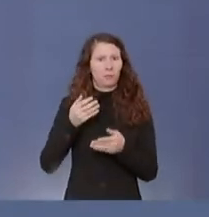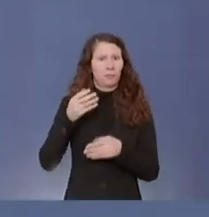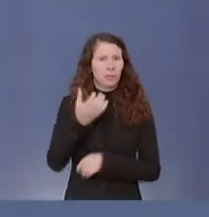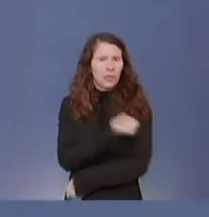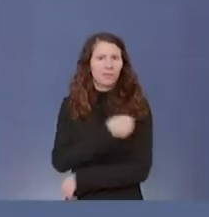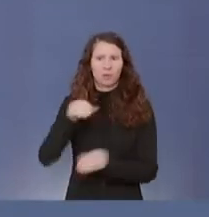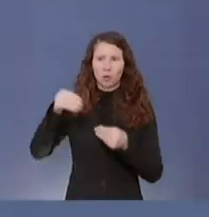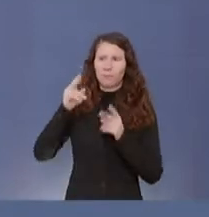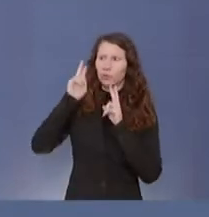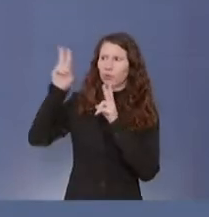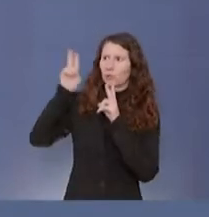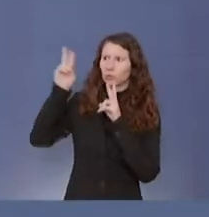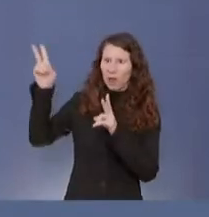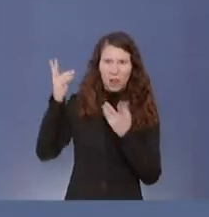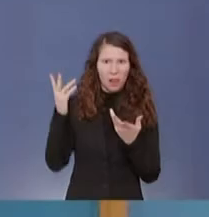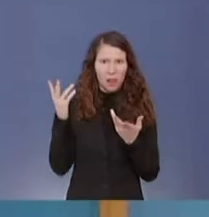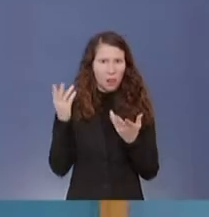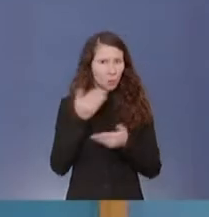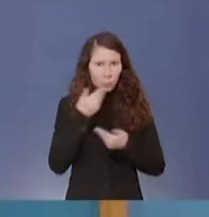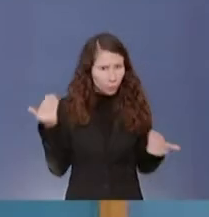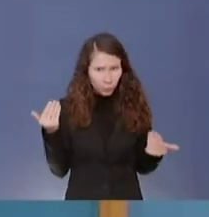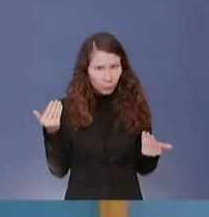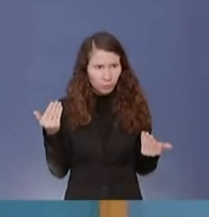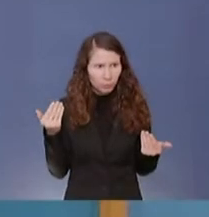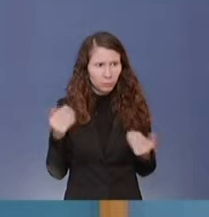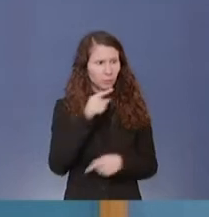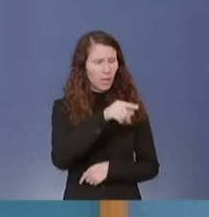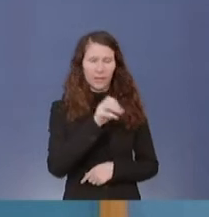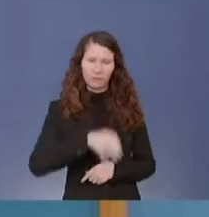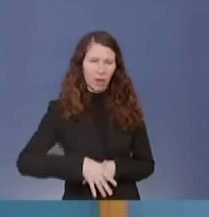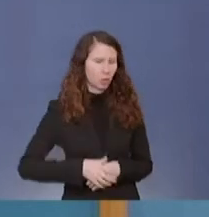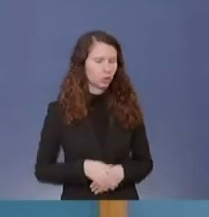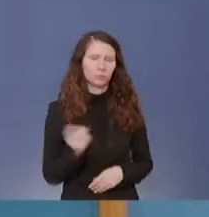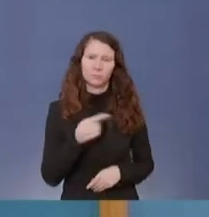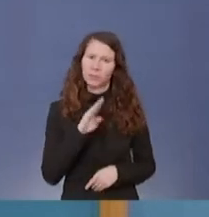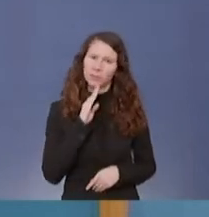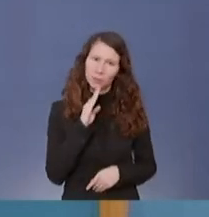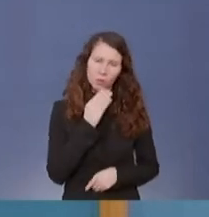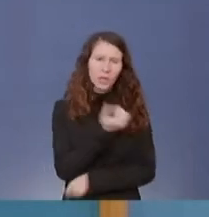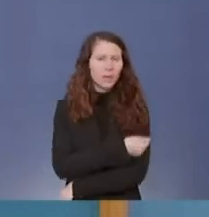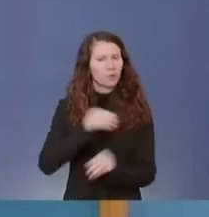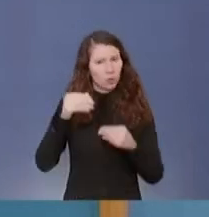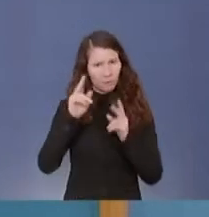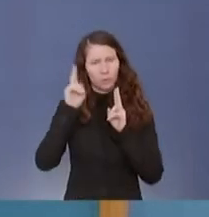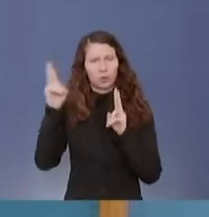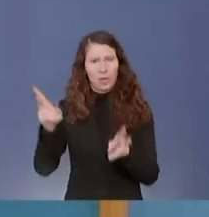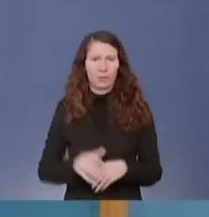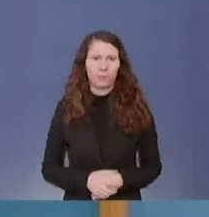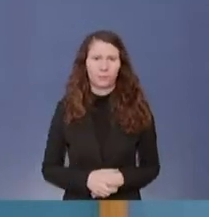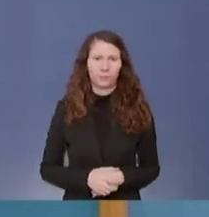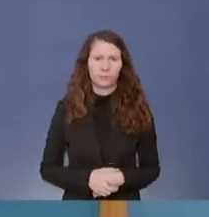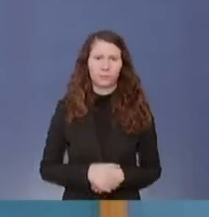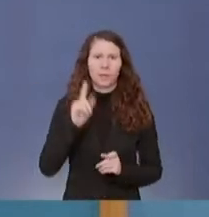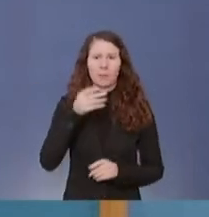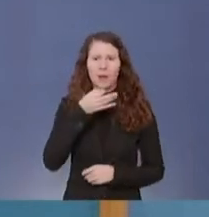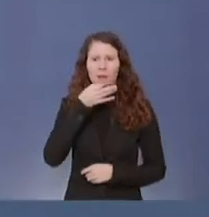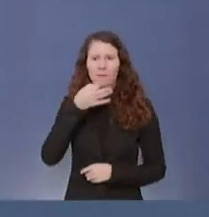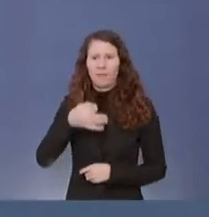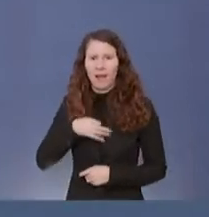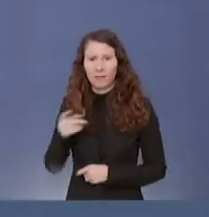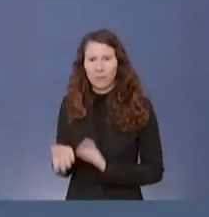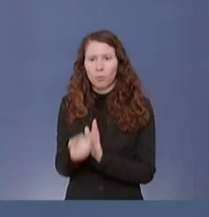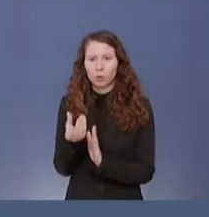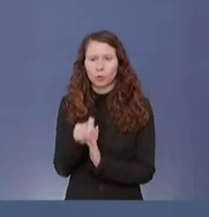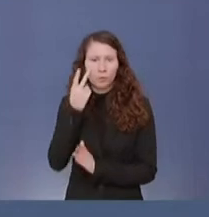falsch, weil es gibt genug Impfstoff. Wir haben genug Impfstoff bestellt. Die Frage ist, wie er produziert werden kann,